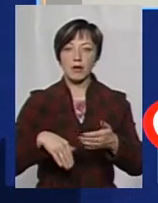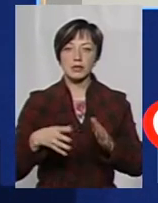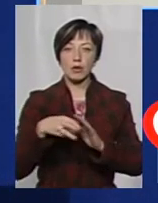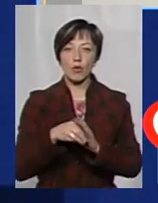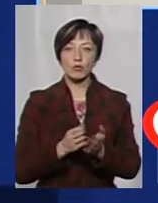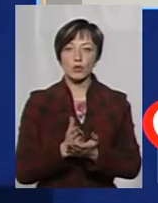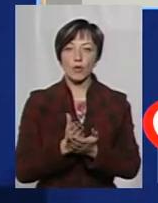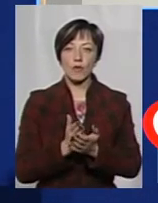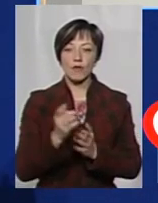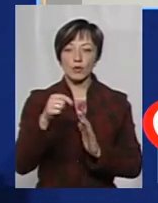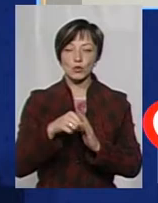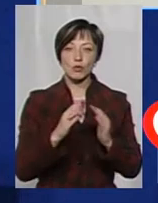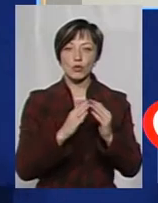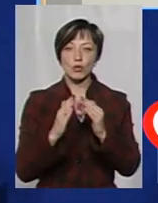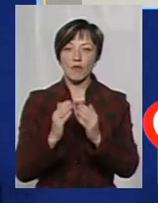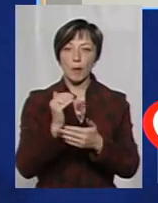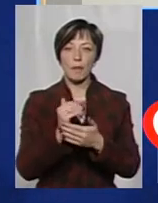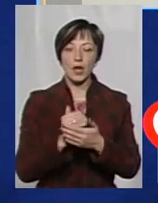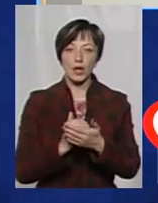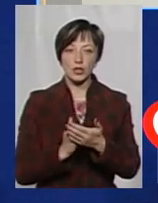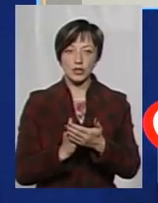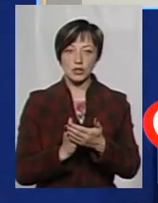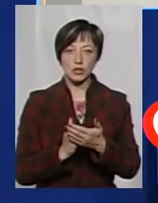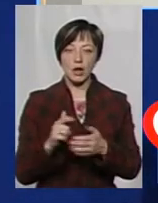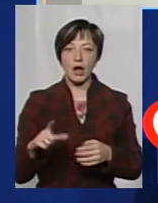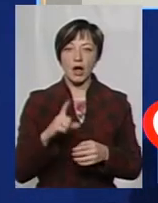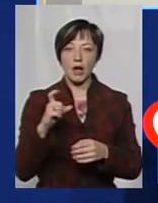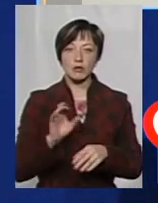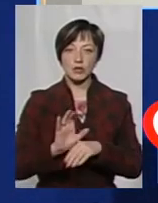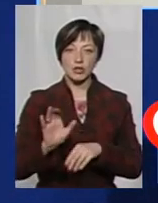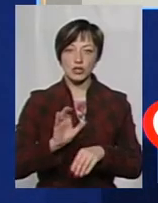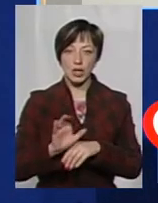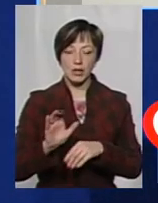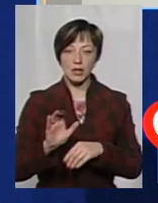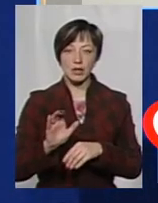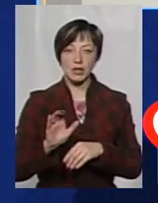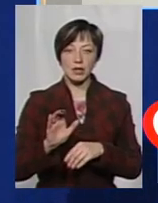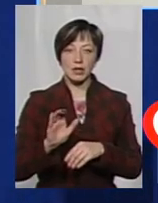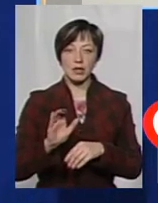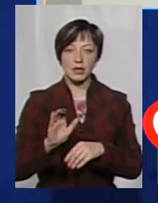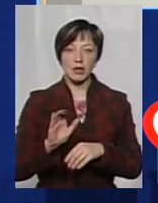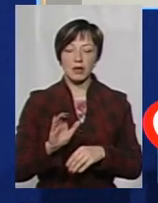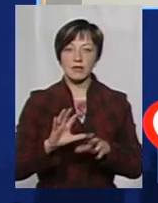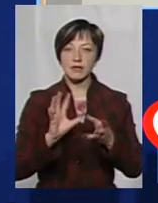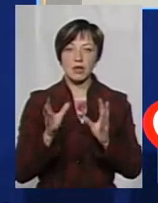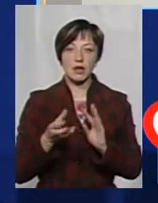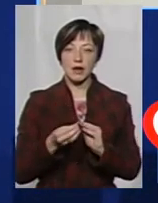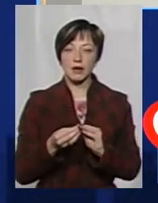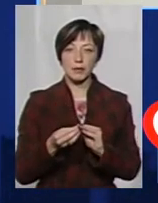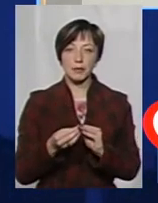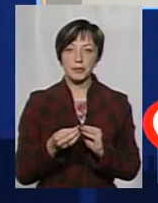обслуговування внутрішньобудинкових мереж газопостачання, вона взагалі